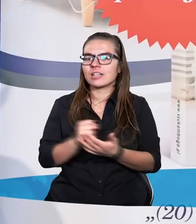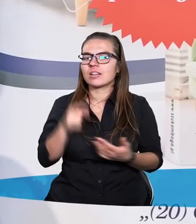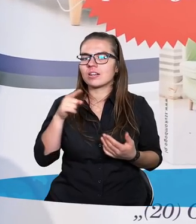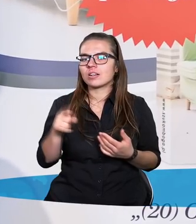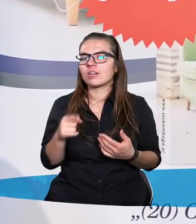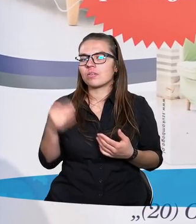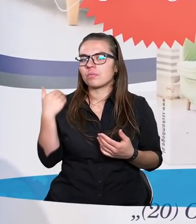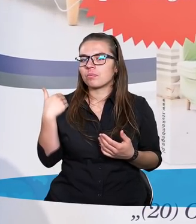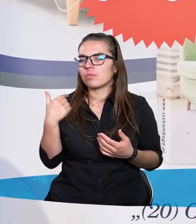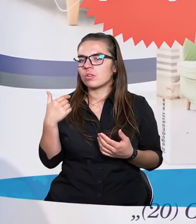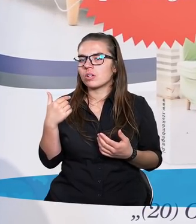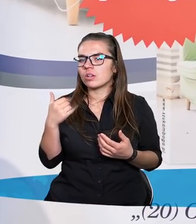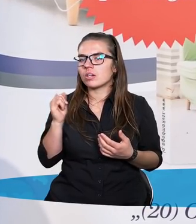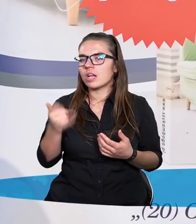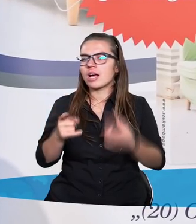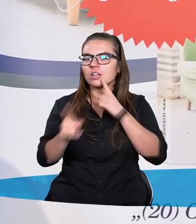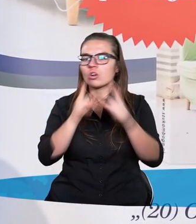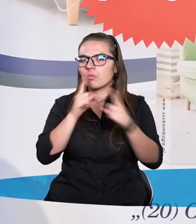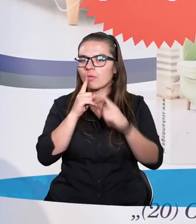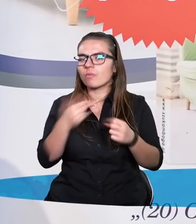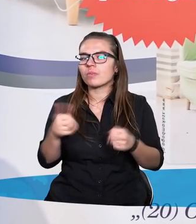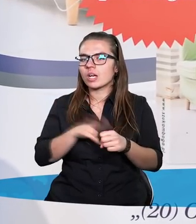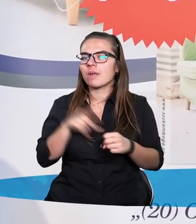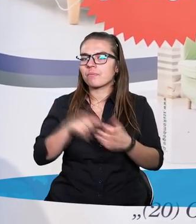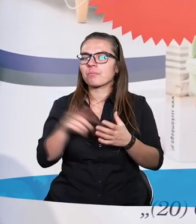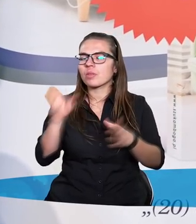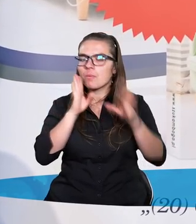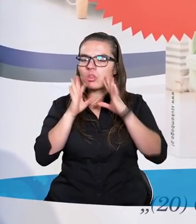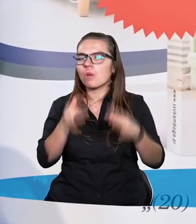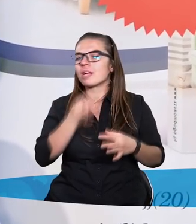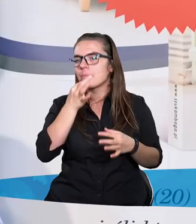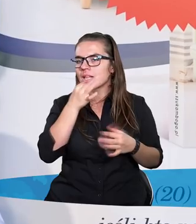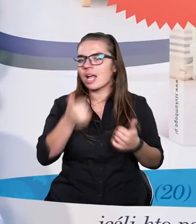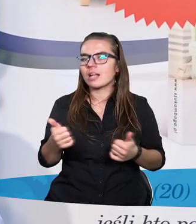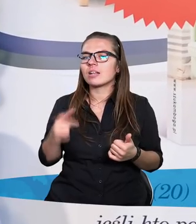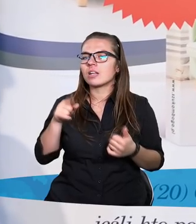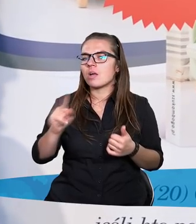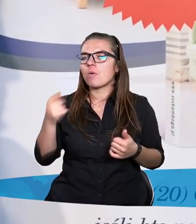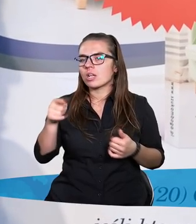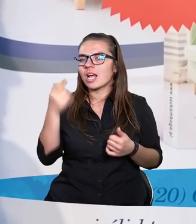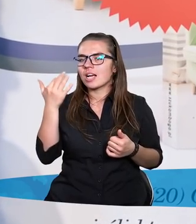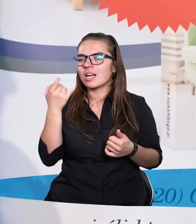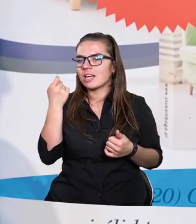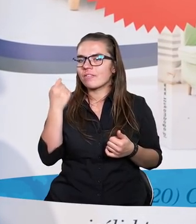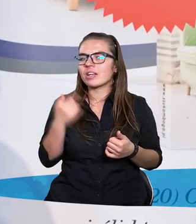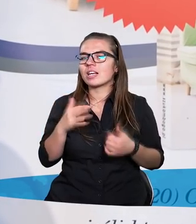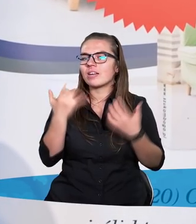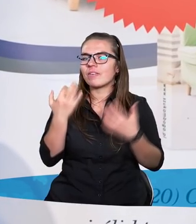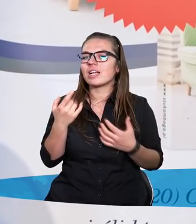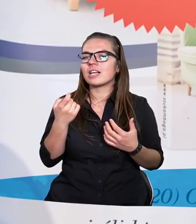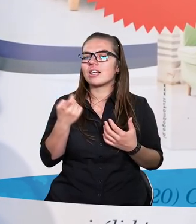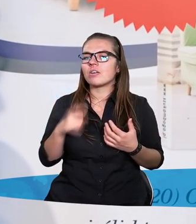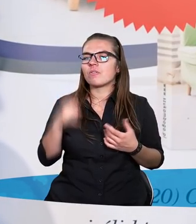Pamiętam, kiedyś po jakiejś takiej rozmowie ktoś właśnie postawił podobne pytanie i po takiej chwili cichej, wewnętrznej